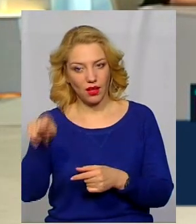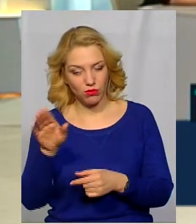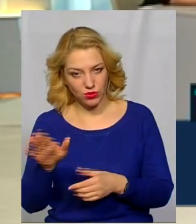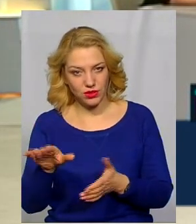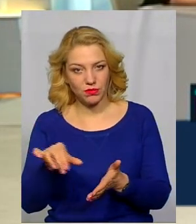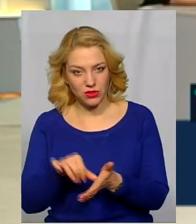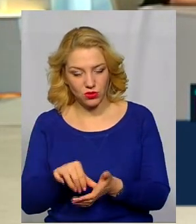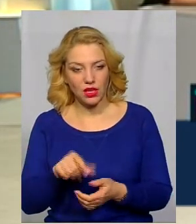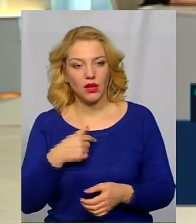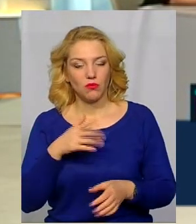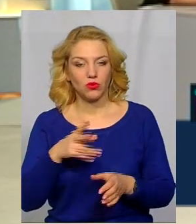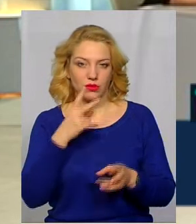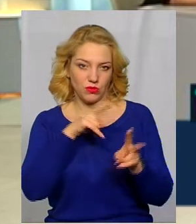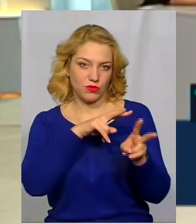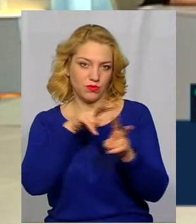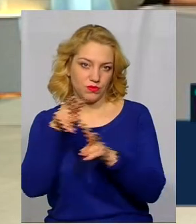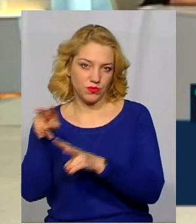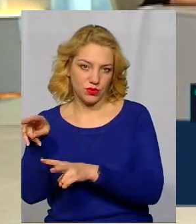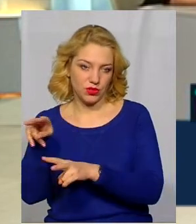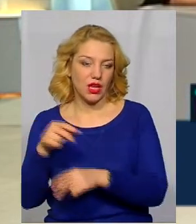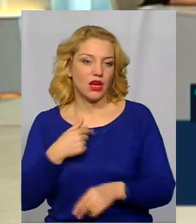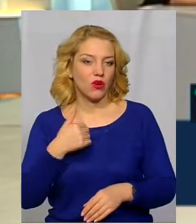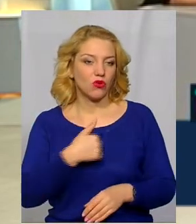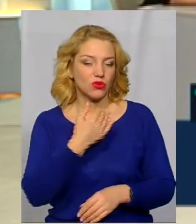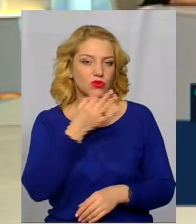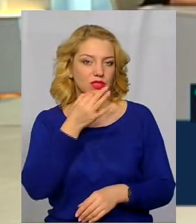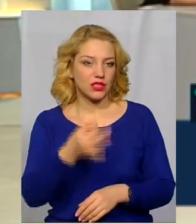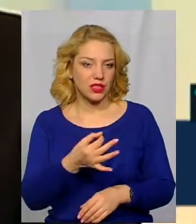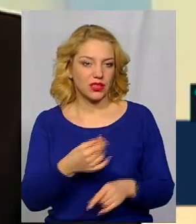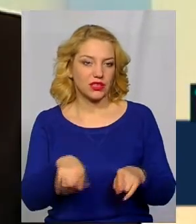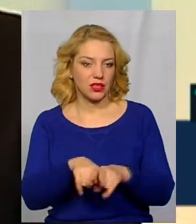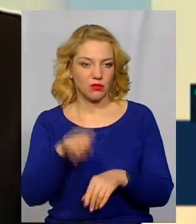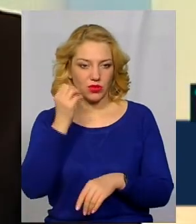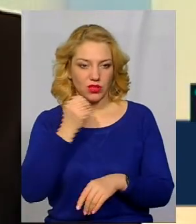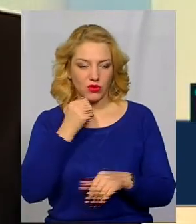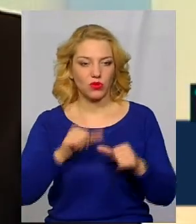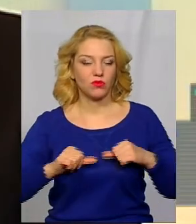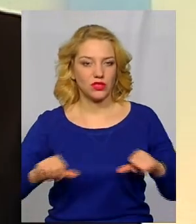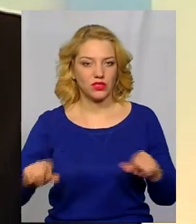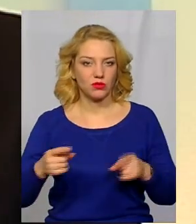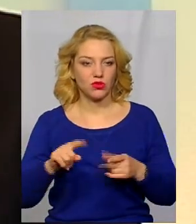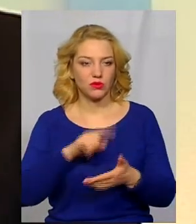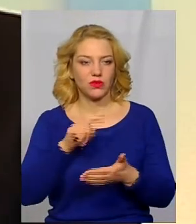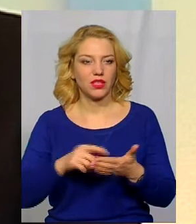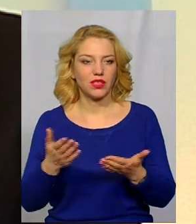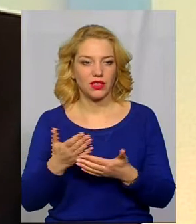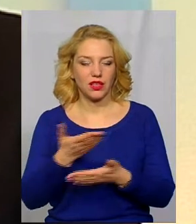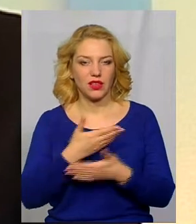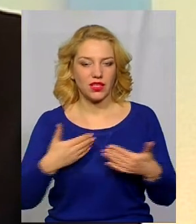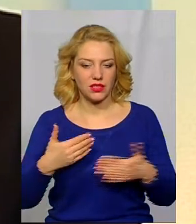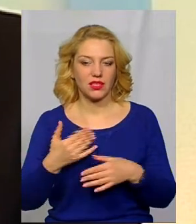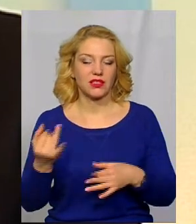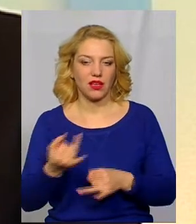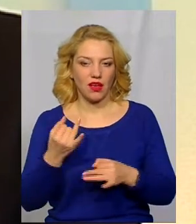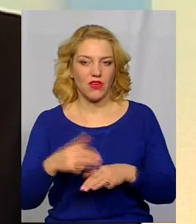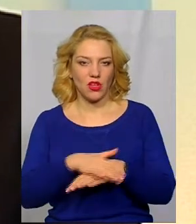присутні, просто будемо присутні. До речі, хочу сказати такий, подякувати комісії, тому що питання, які нас цікавили, громадськість,